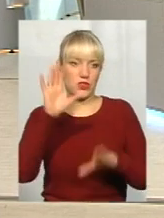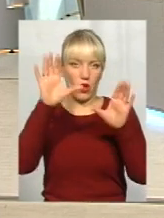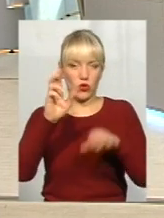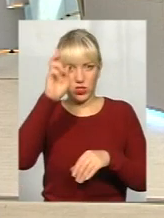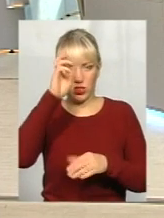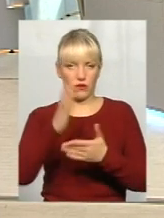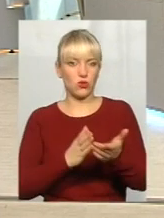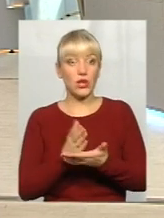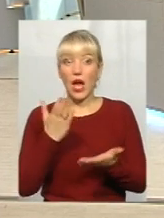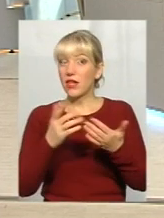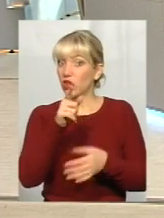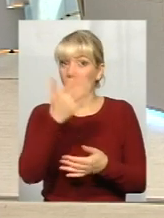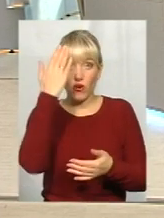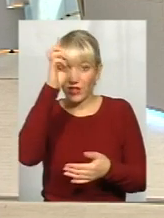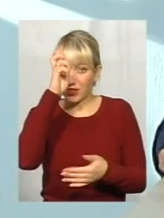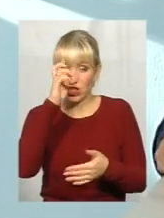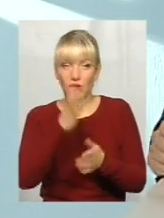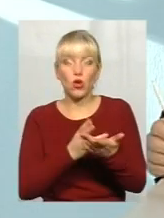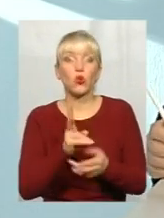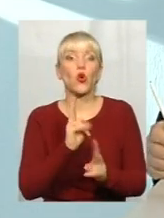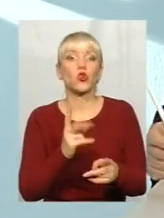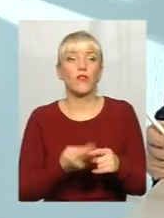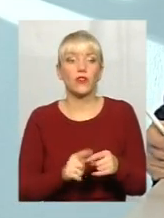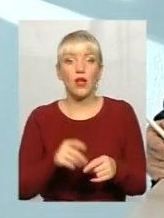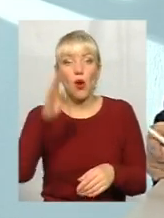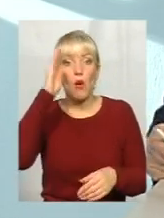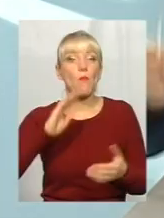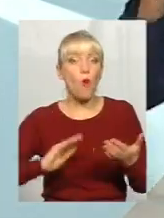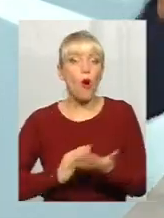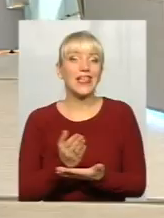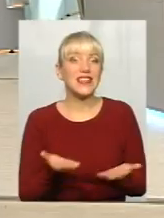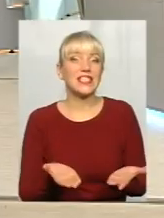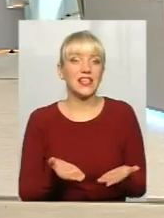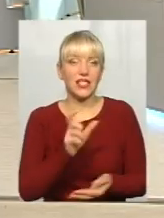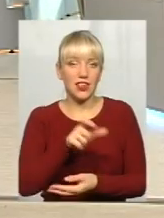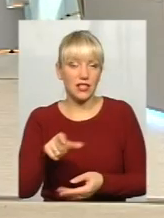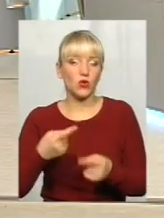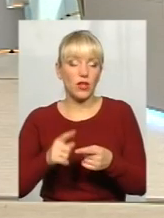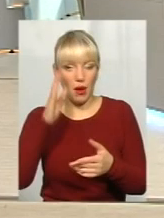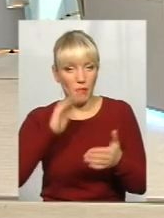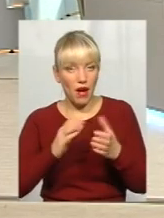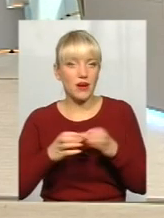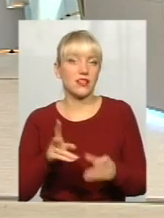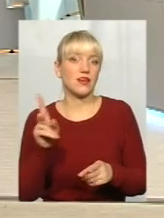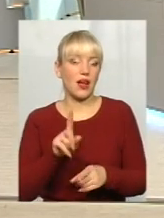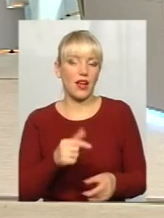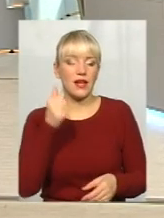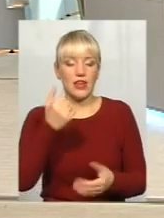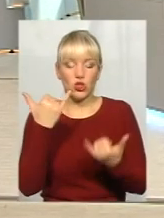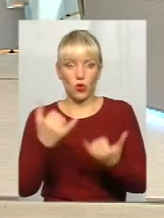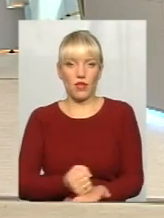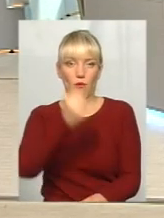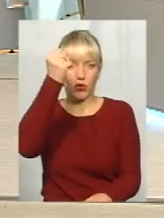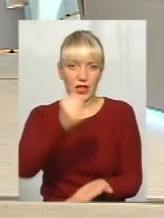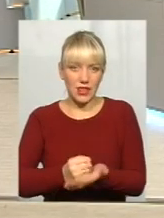питаю, якщо вони не державні службовці, то хто вони? Політики. Тої партії, яка їх втокрішло посадила, яка завтра їх може